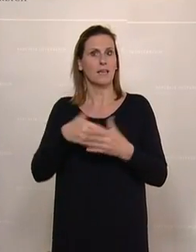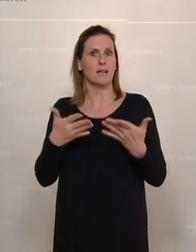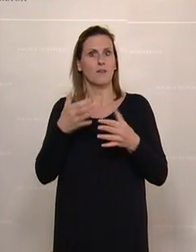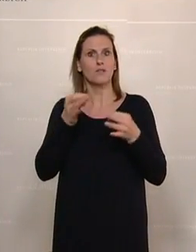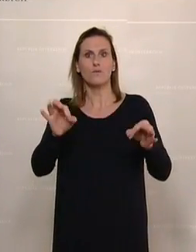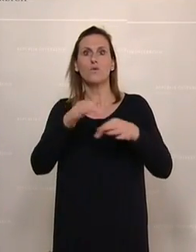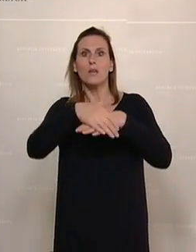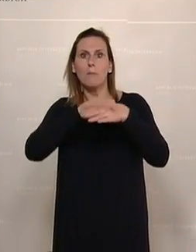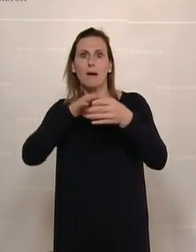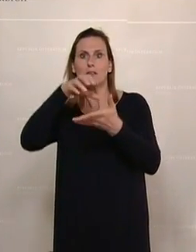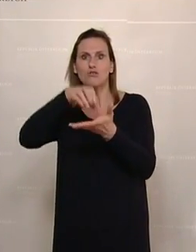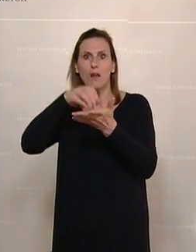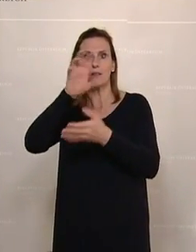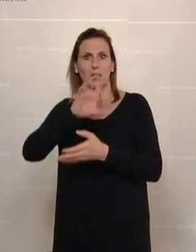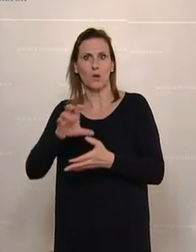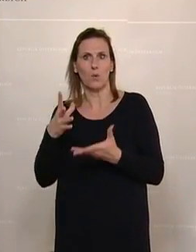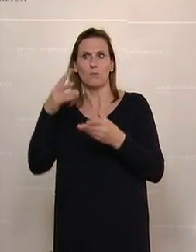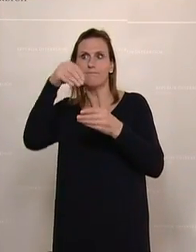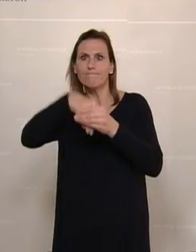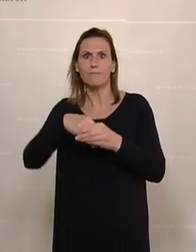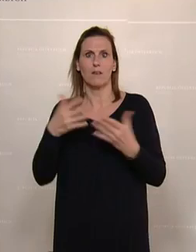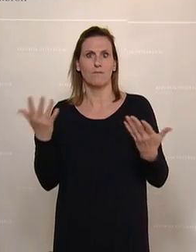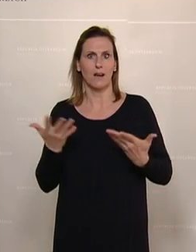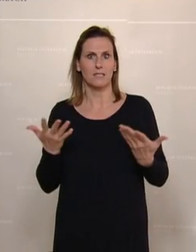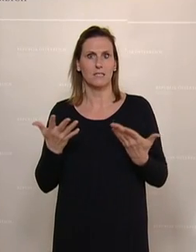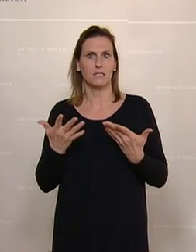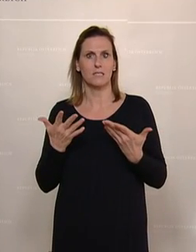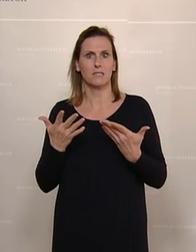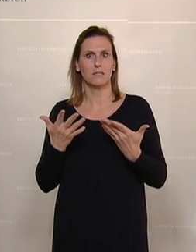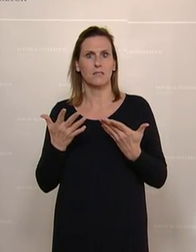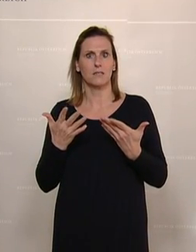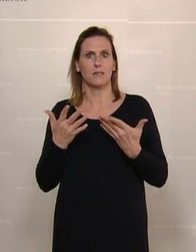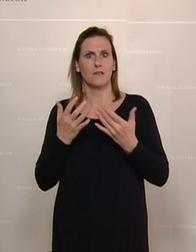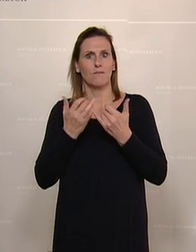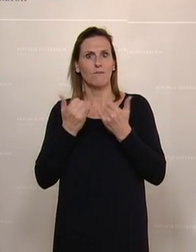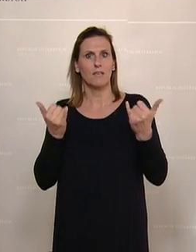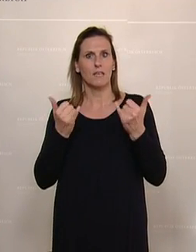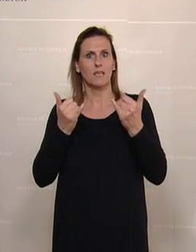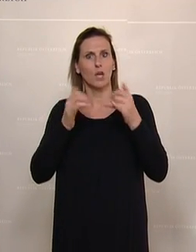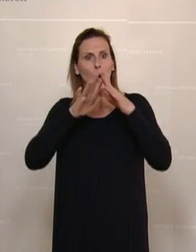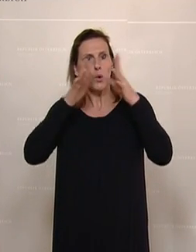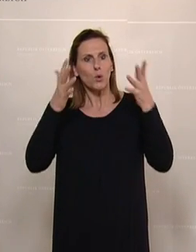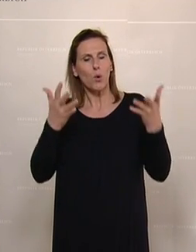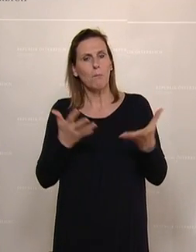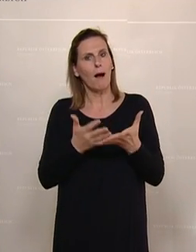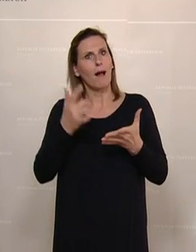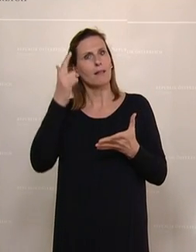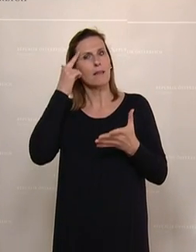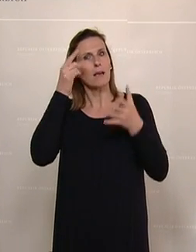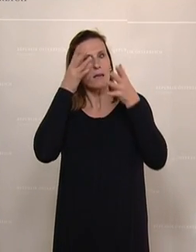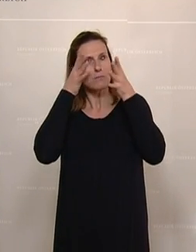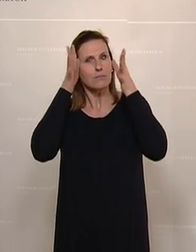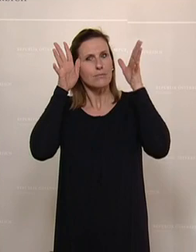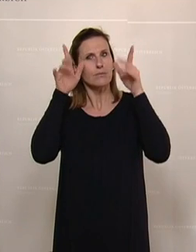Gemeinden, Städte und Regionen? Es geht um das Verbinden von globalem Denken mit lokalem